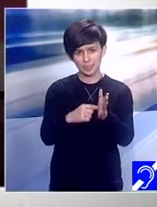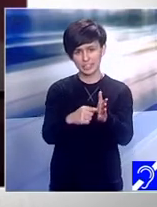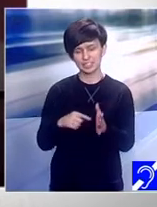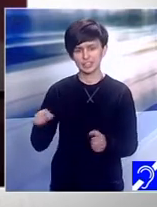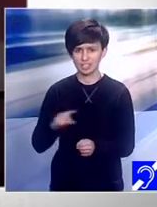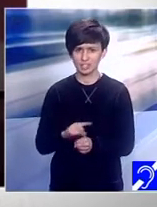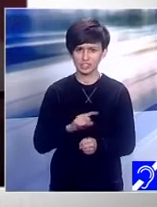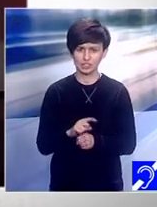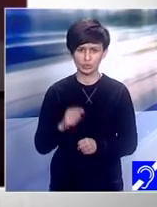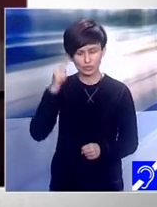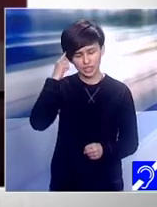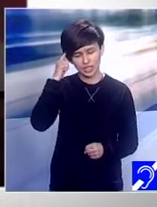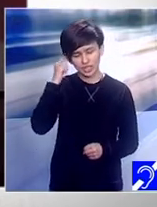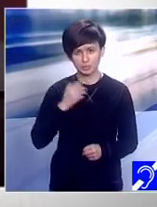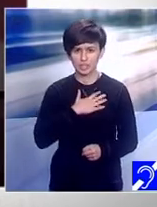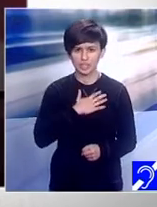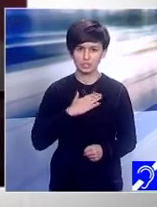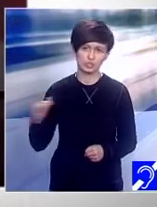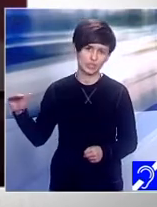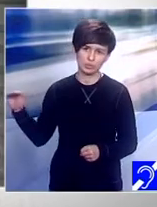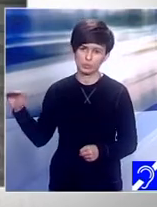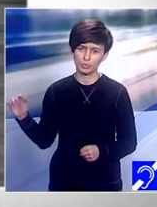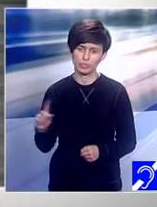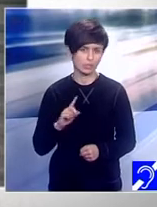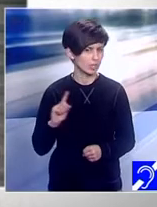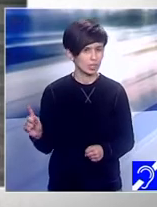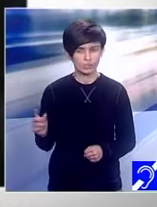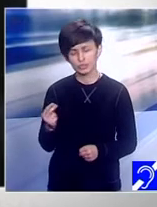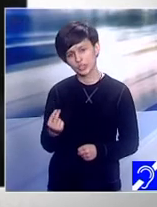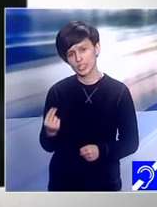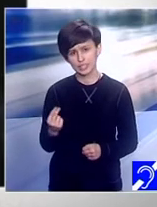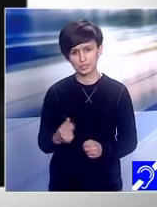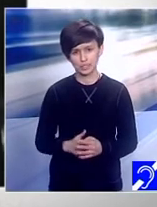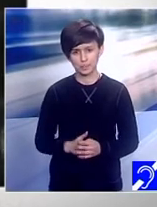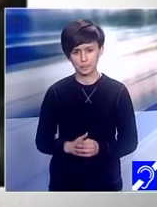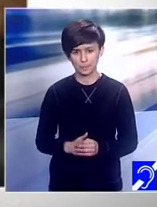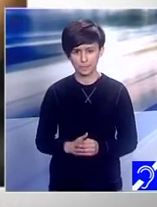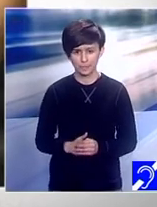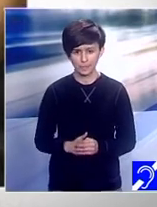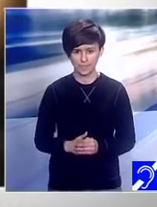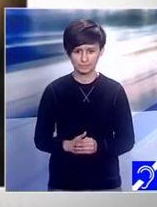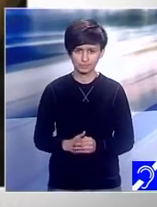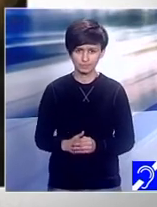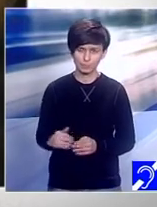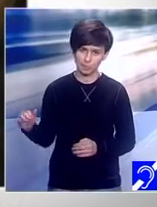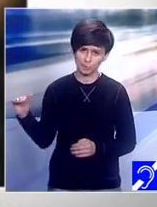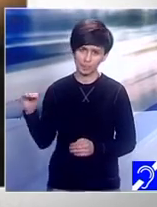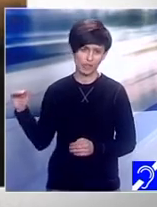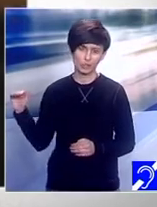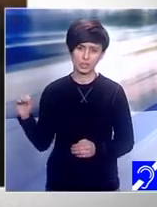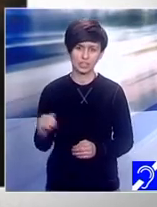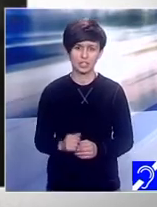mintea și în sufletul copilului, ceea ce nu este ok. Dar copiii în mod normal și în mod natural și în mod genetic poate sau